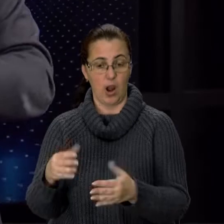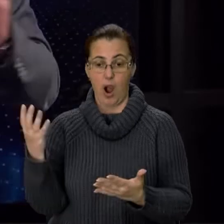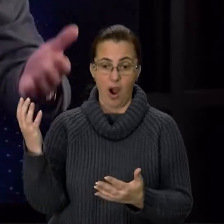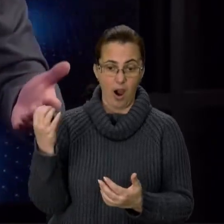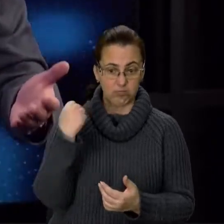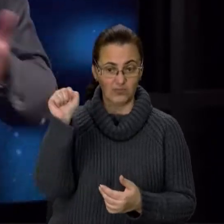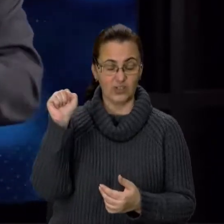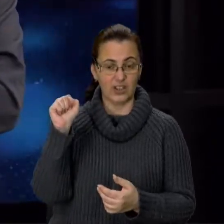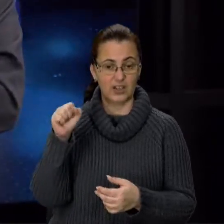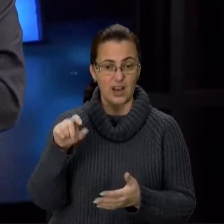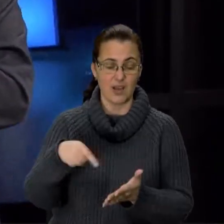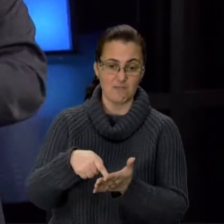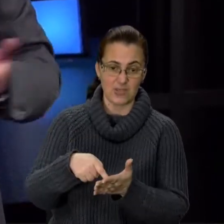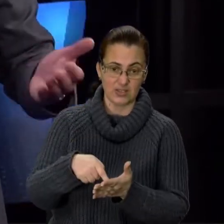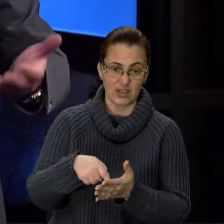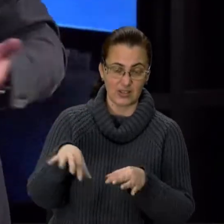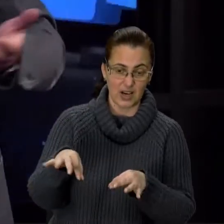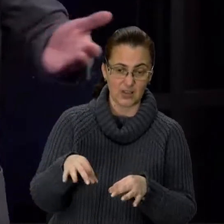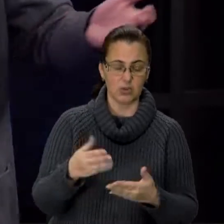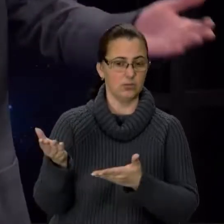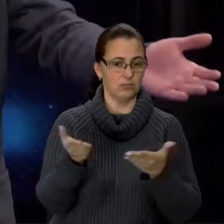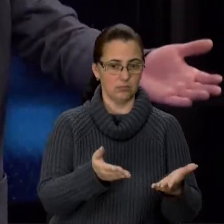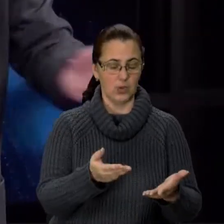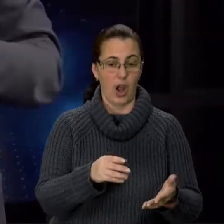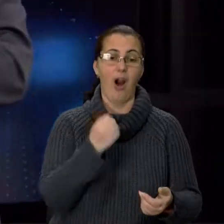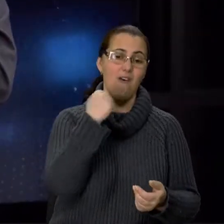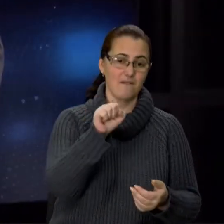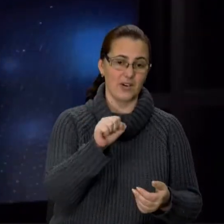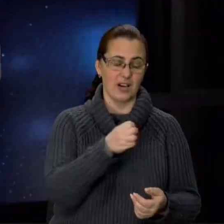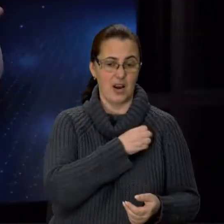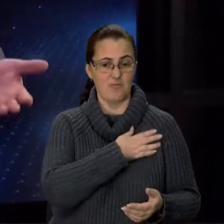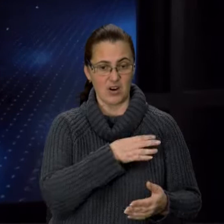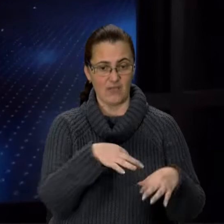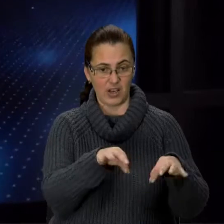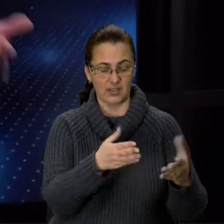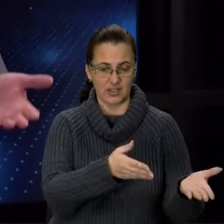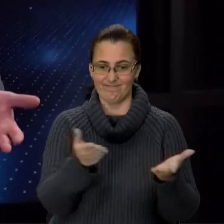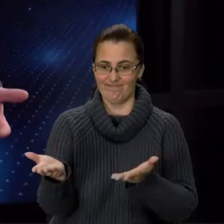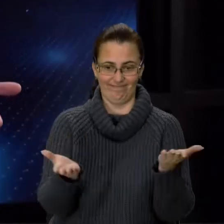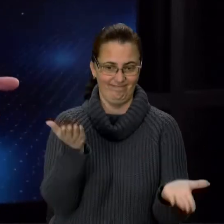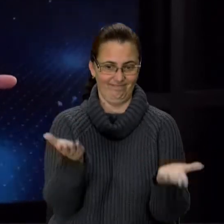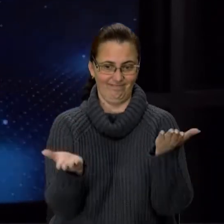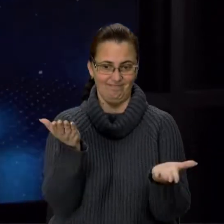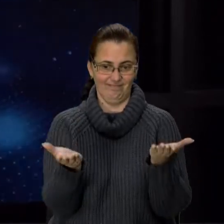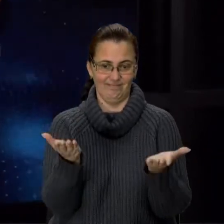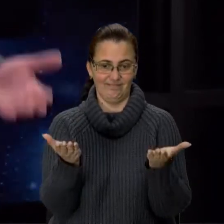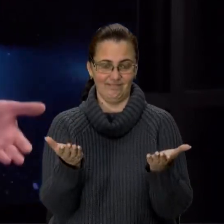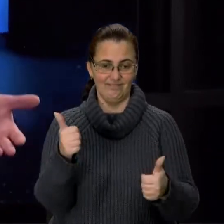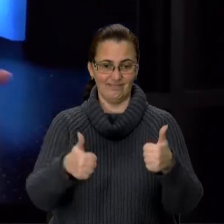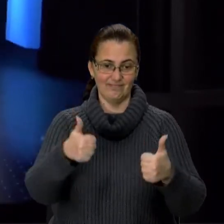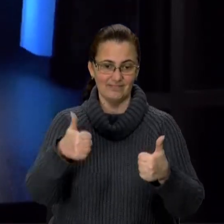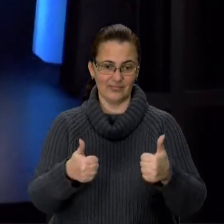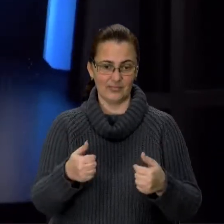Окей. Виграє інший, зробить це дешевше. Ну, перепрошую. Значить, автобус треба продати, віддати в концесію, не економічно-вґрунтоване управління,